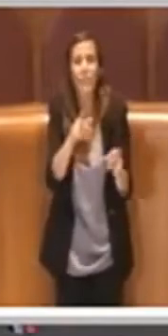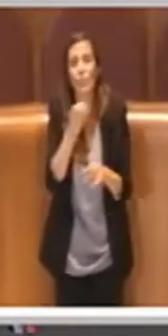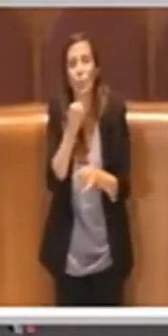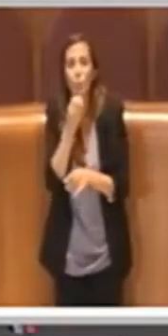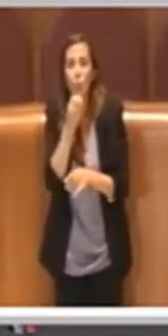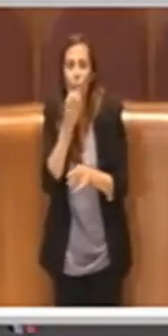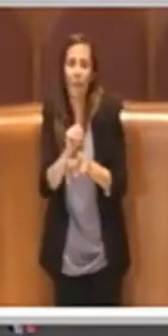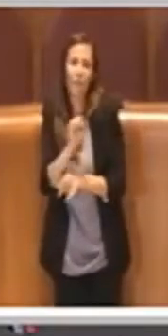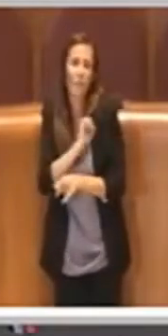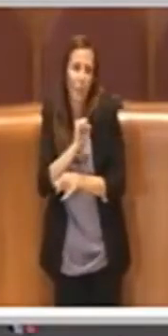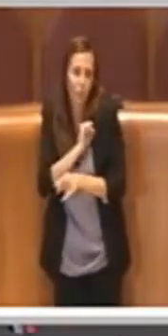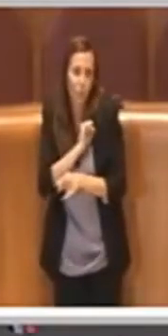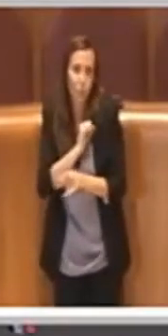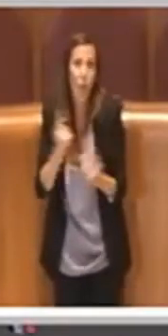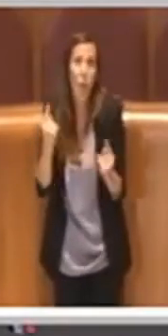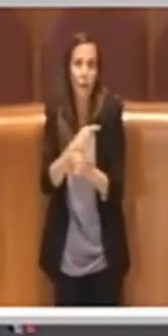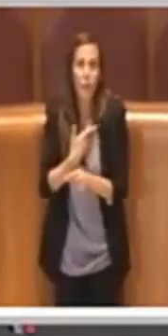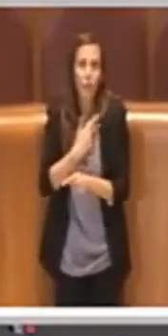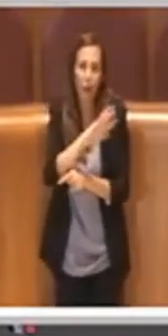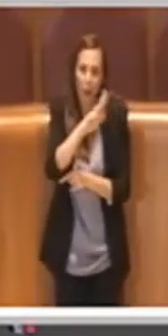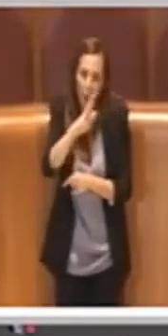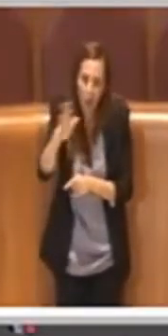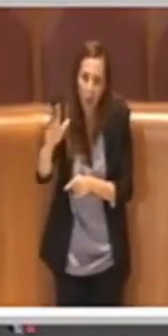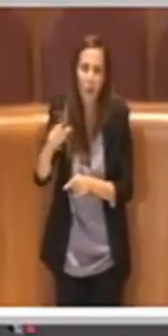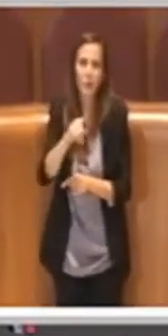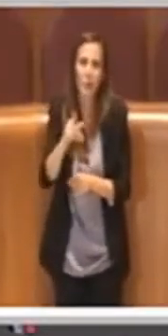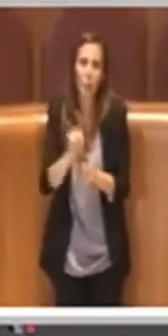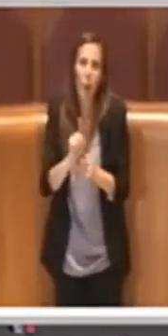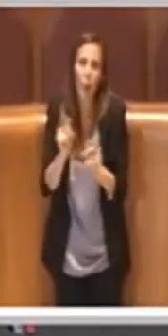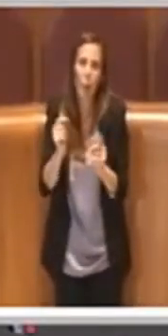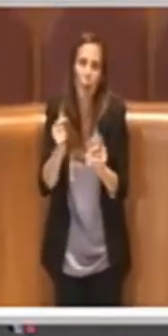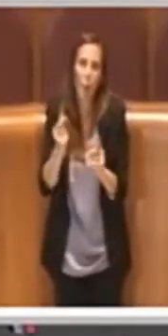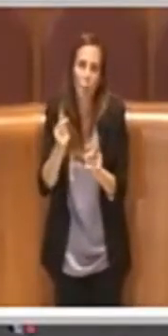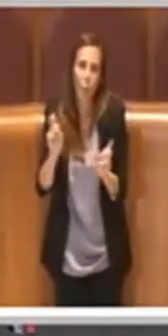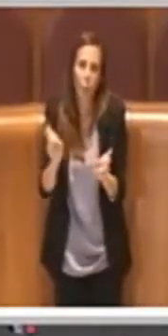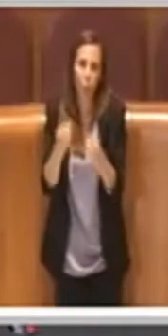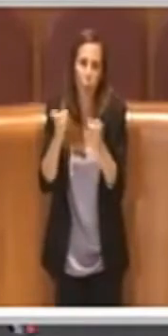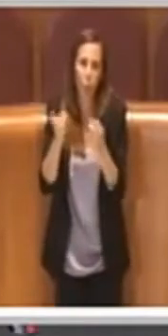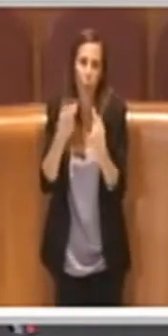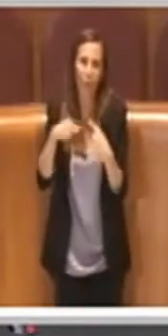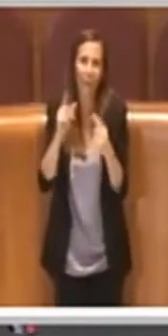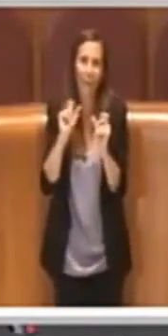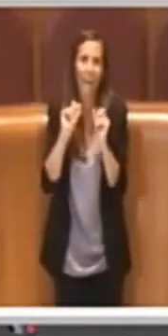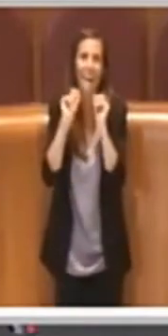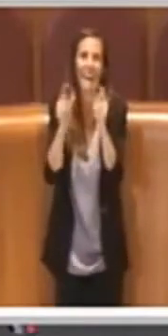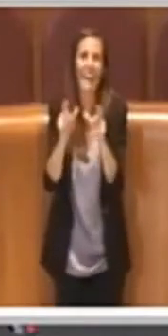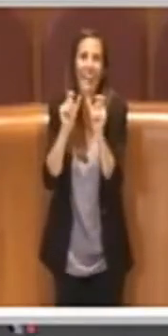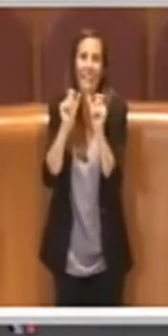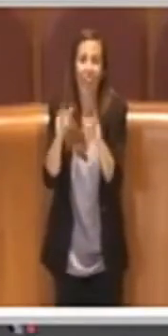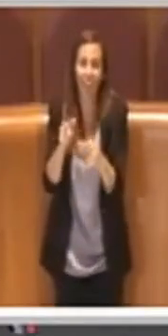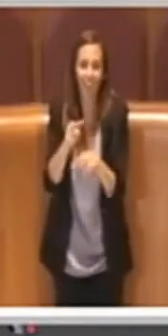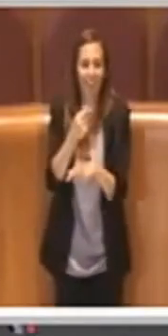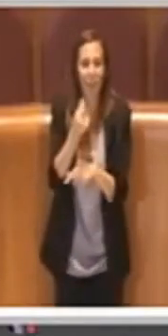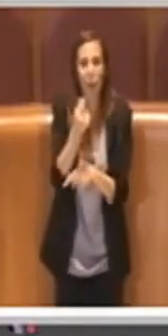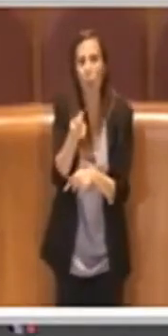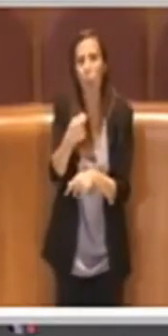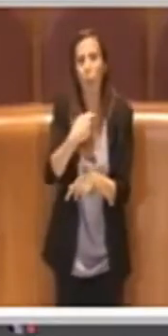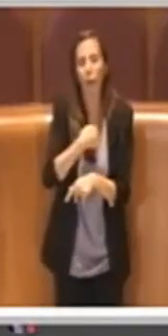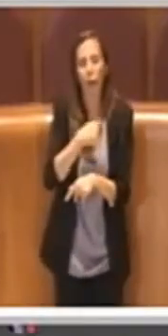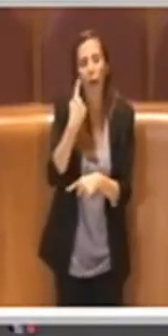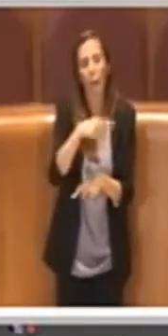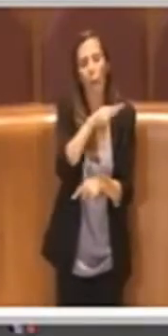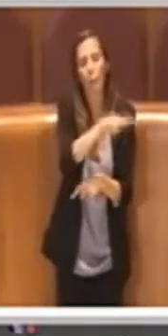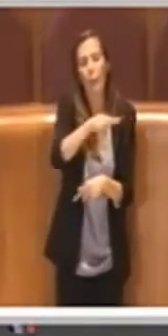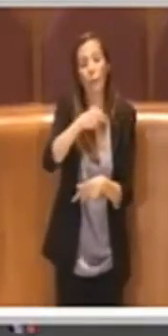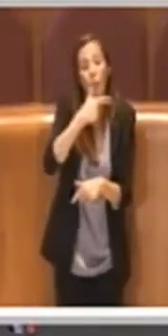chi invece lucrava illegalmente sulla rivendita di questi posteggi, questa amministrazione ha fatto una stretta